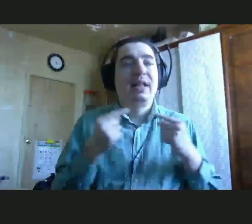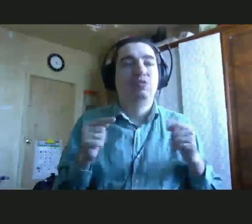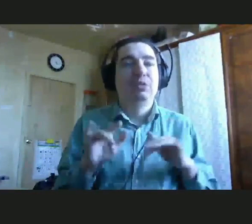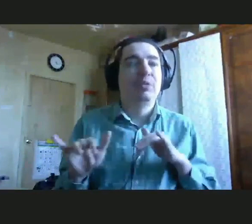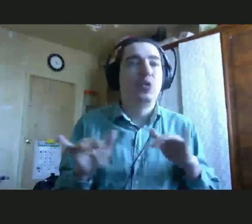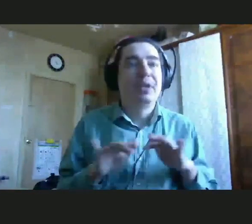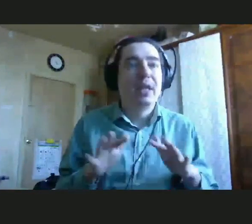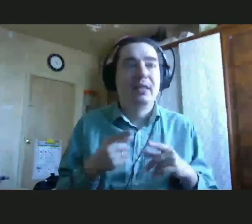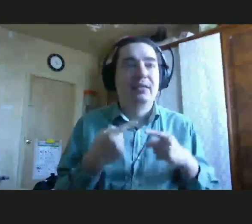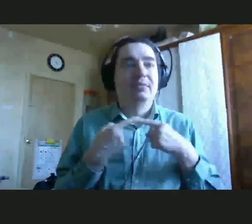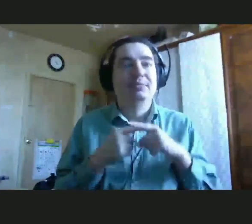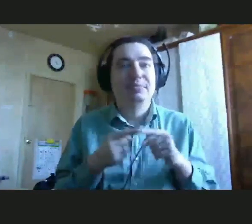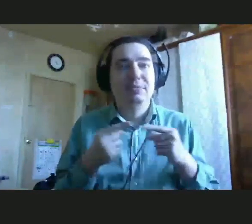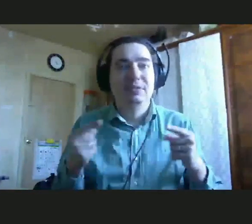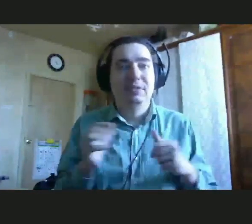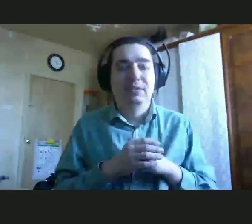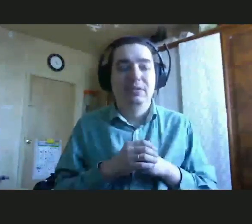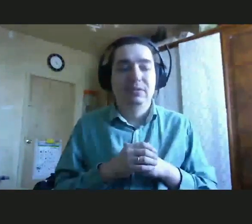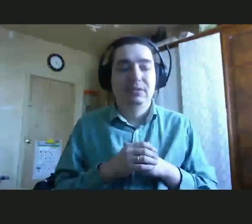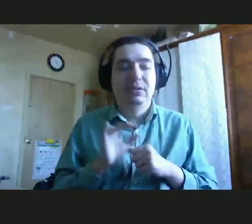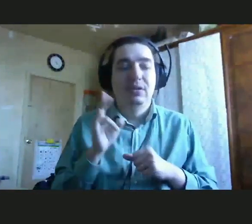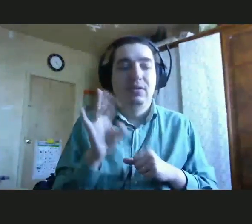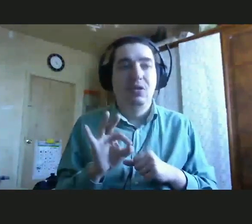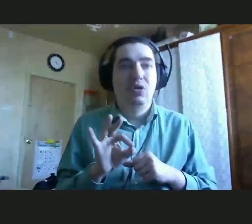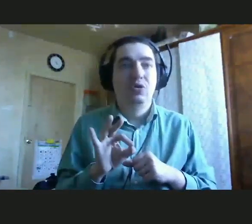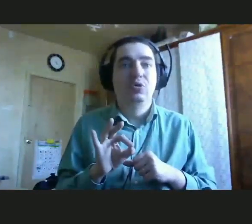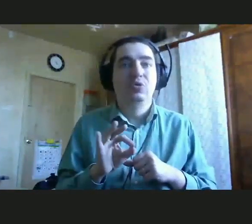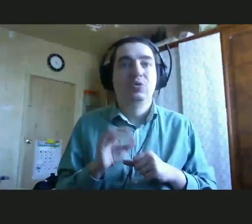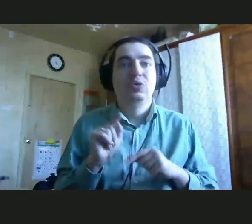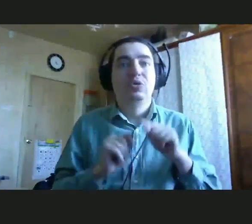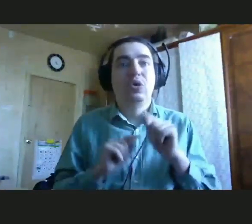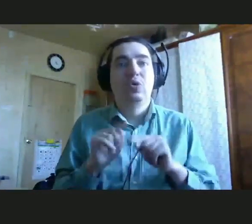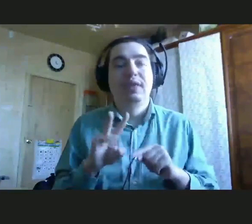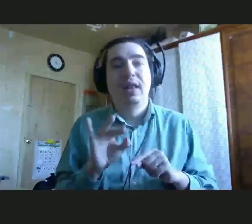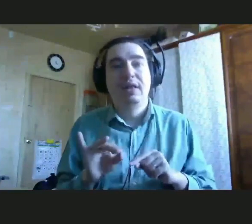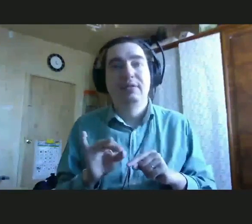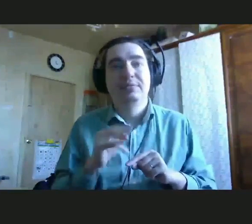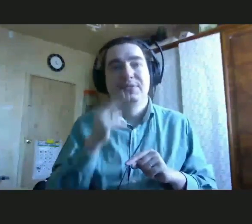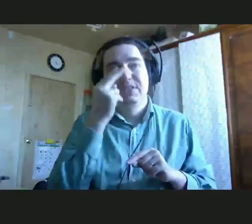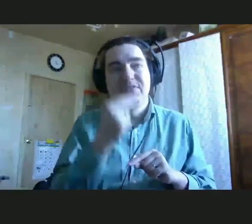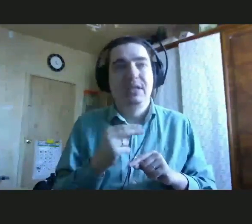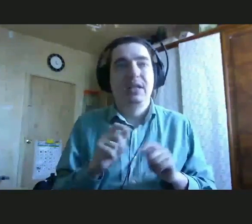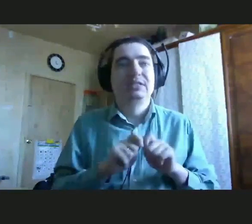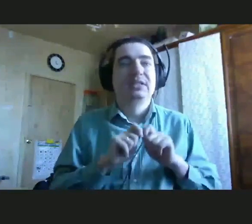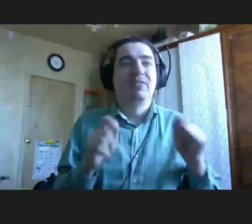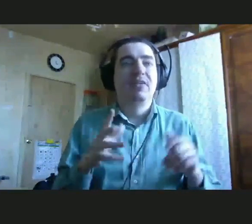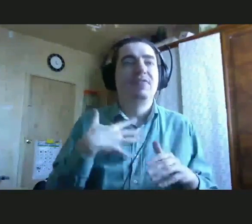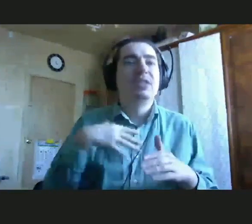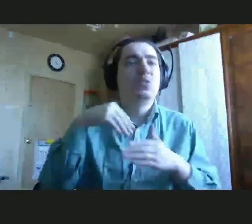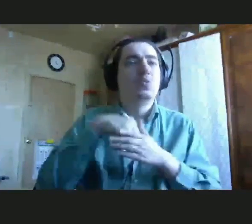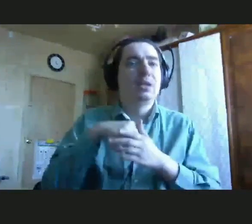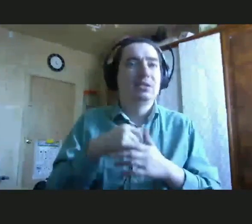соревнованиях и подобных активностях. Но зачастую родители привыкли создавать внутри себя такой